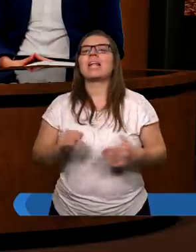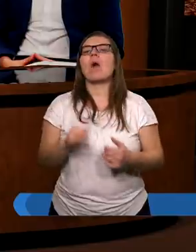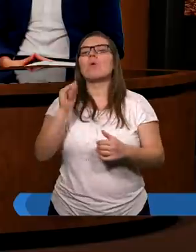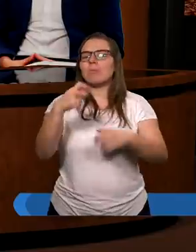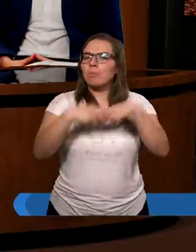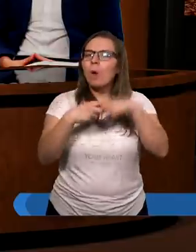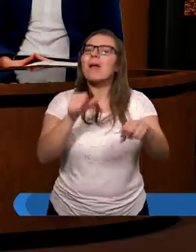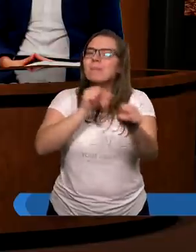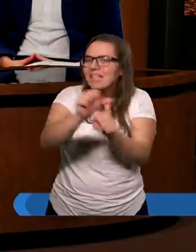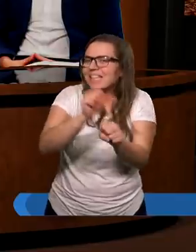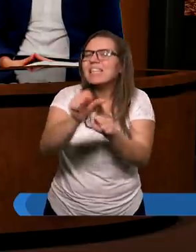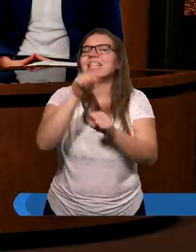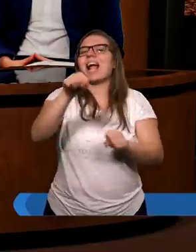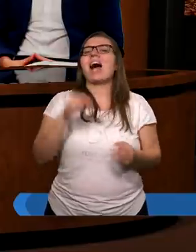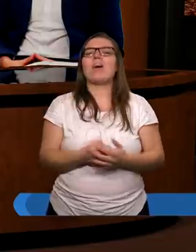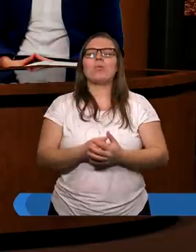istniał.